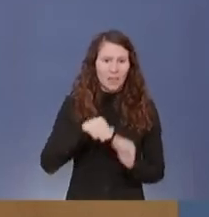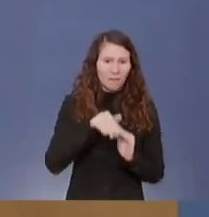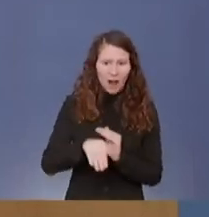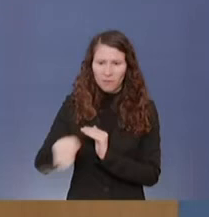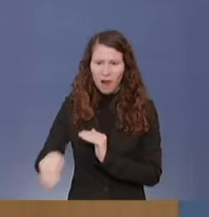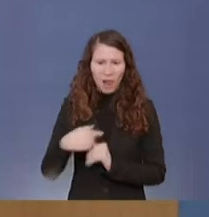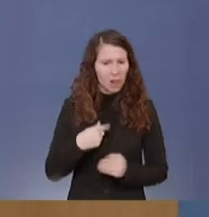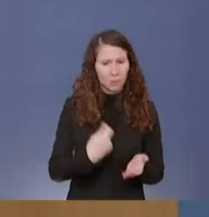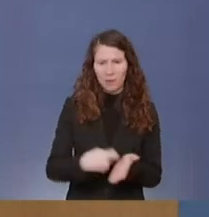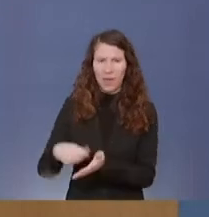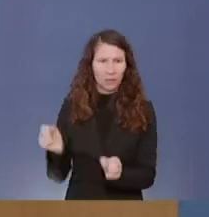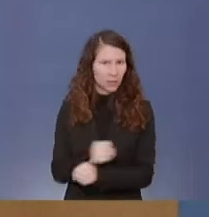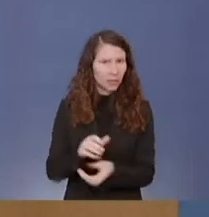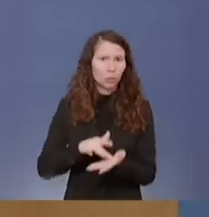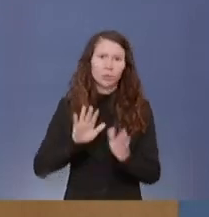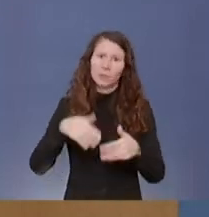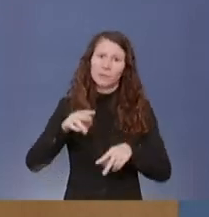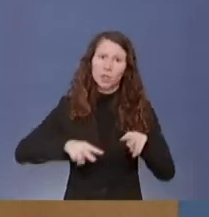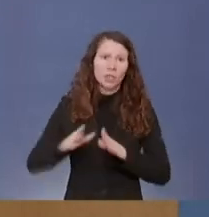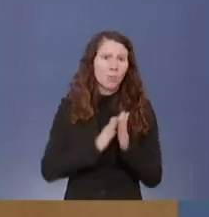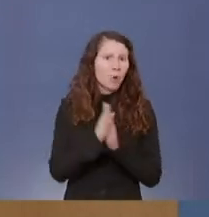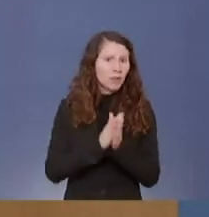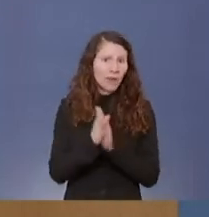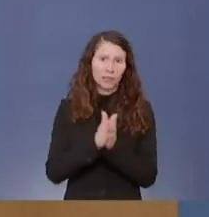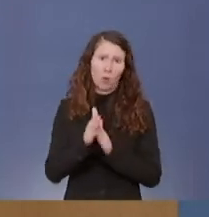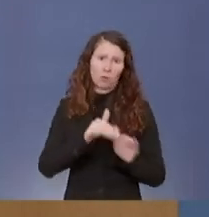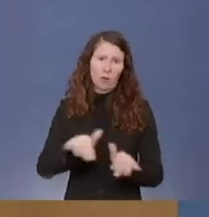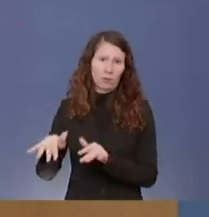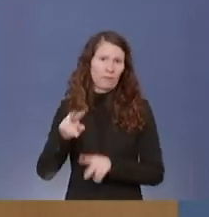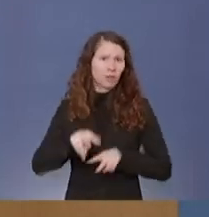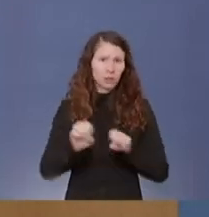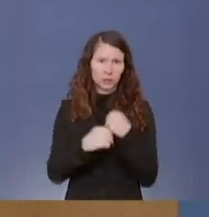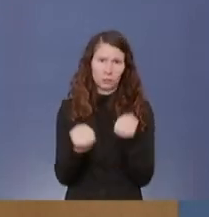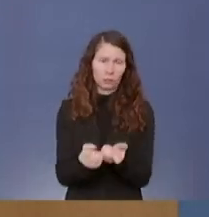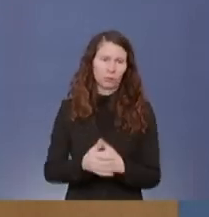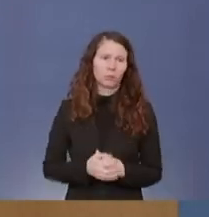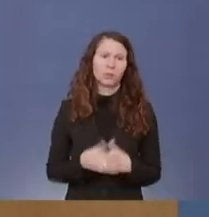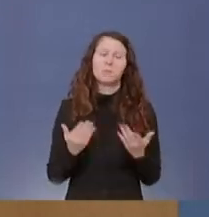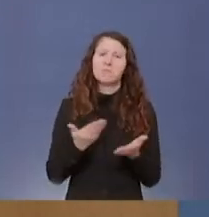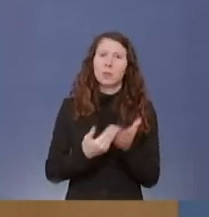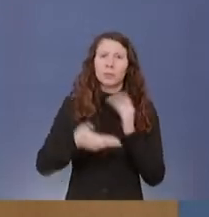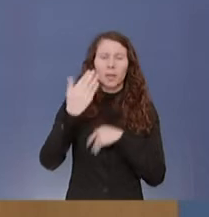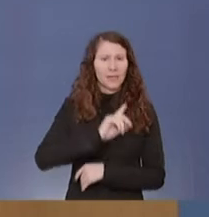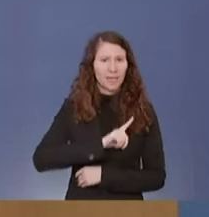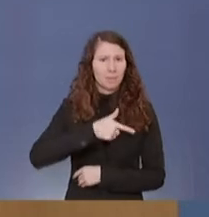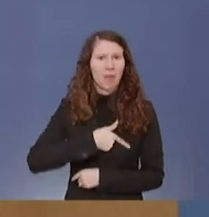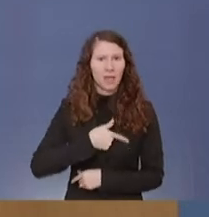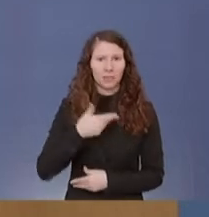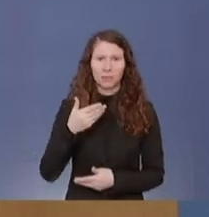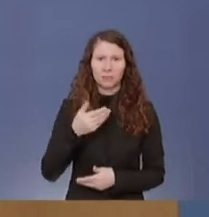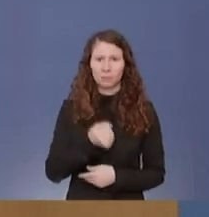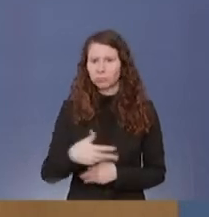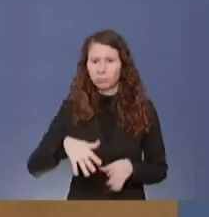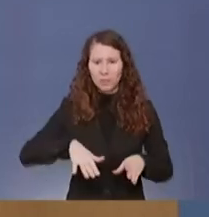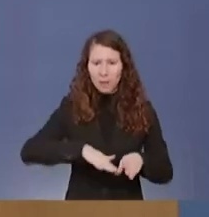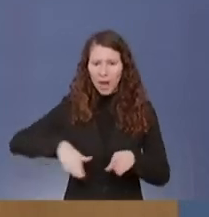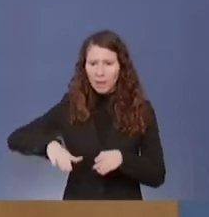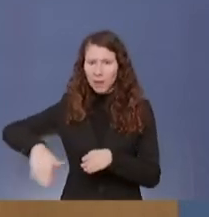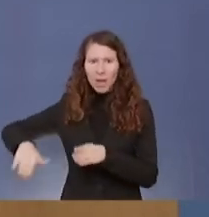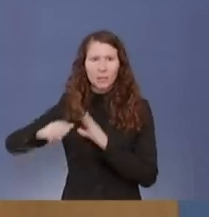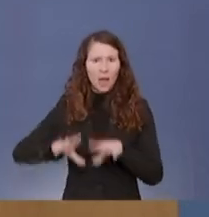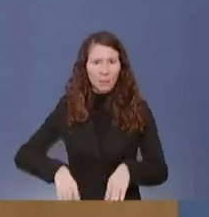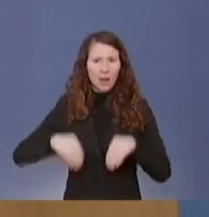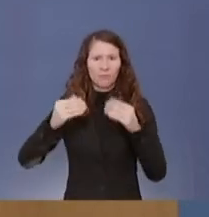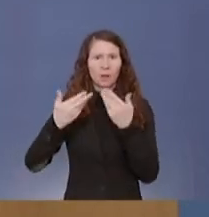denn es gibt auch sehr unterschiedliche Motivationslagen. In bestimmten Bereichen war im März vielleicht zunächst eine höhere